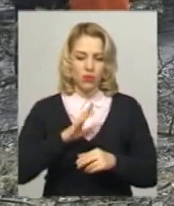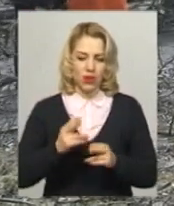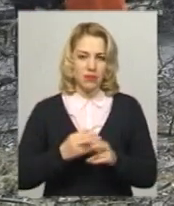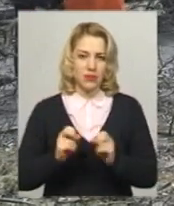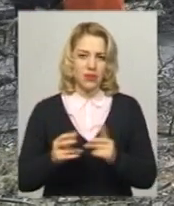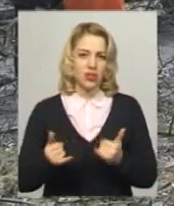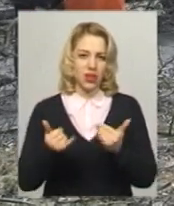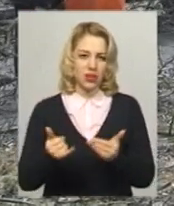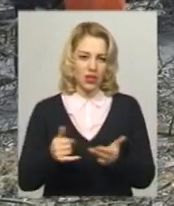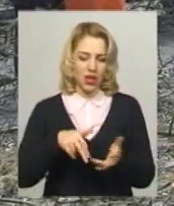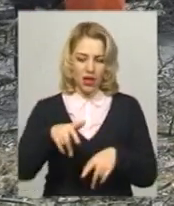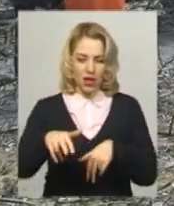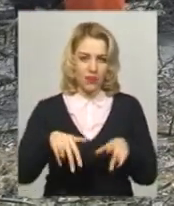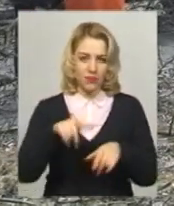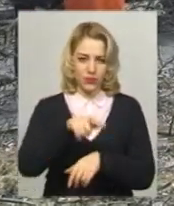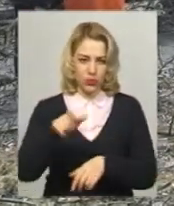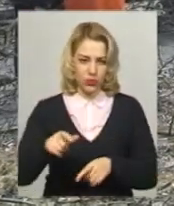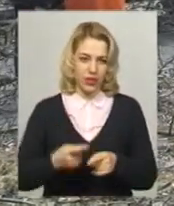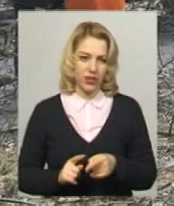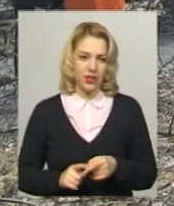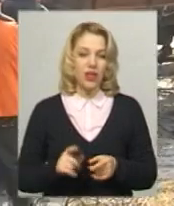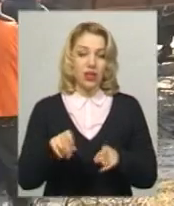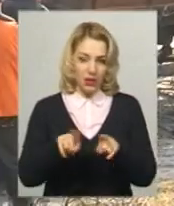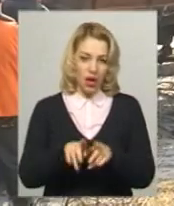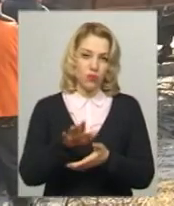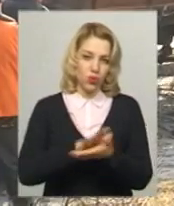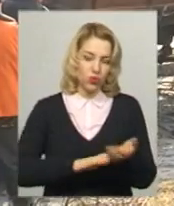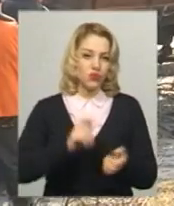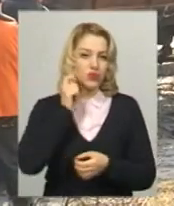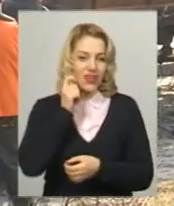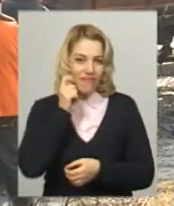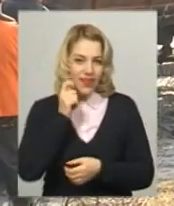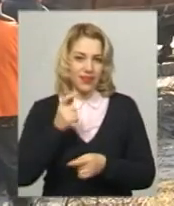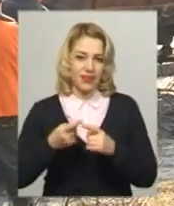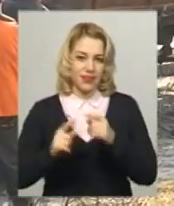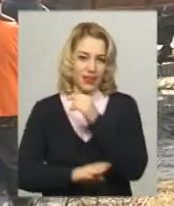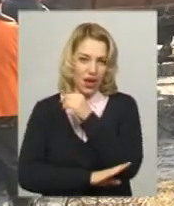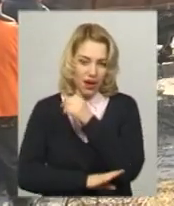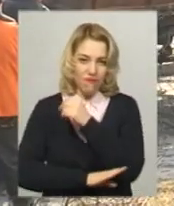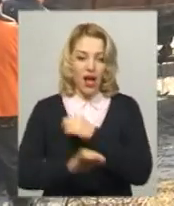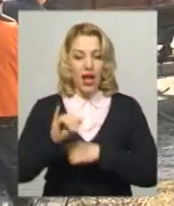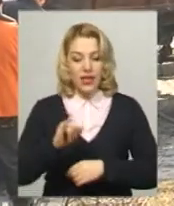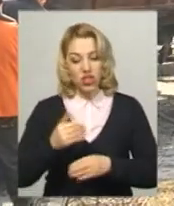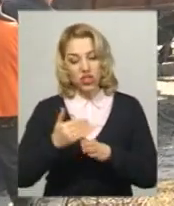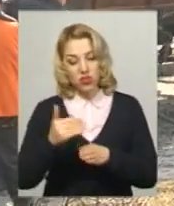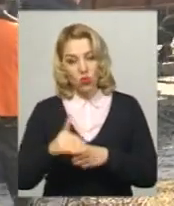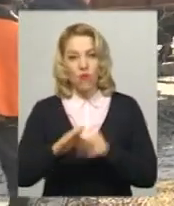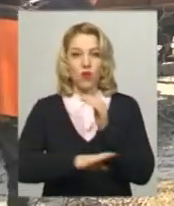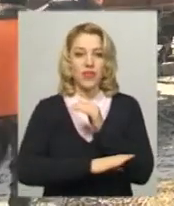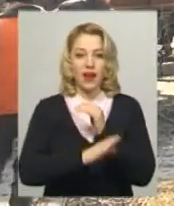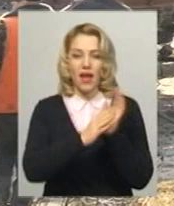і тим самим продовжується вік дерева. Ну, там ще частково в нас дерева, які